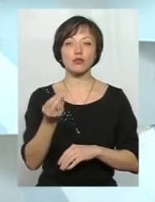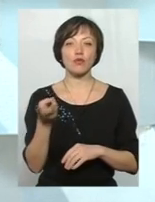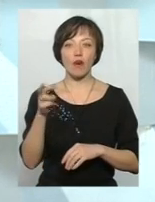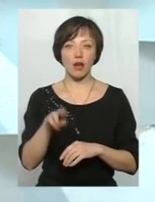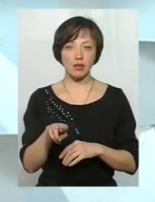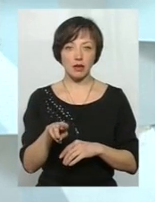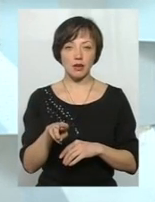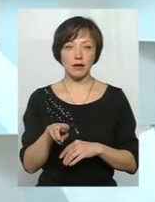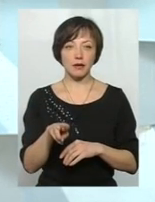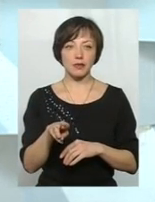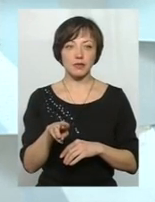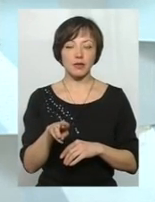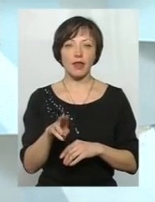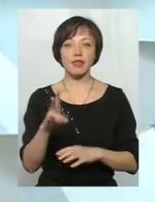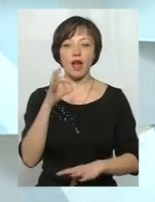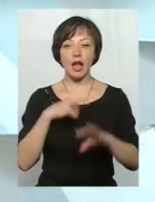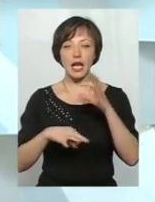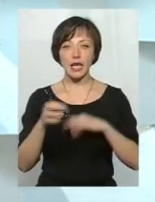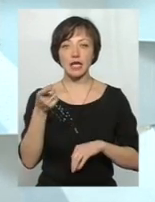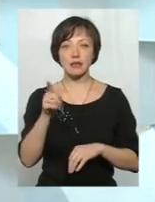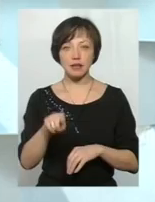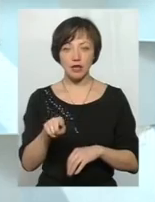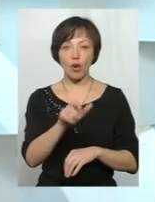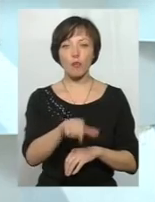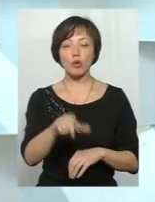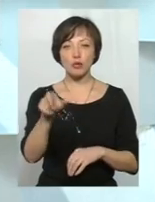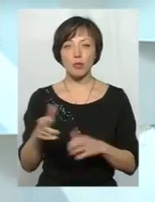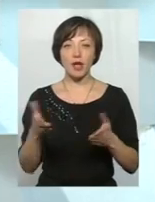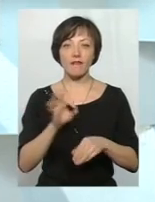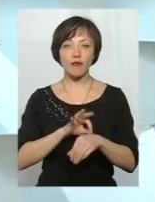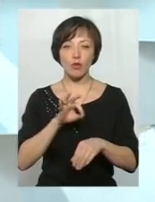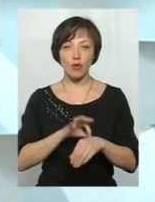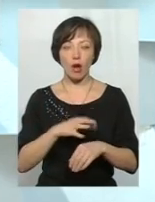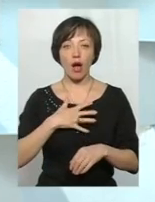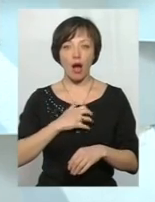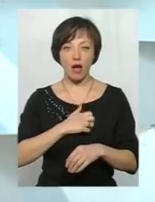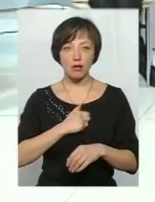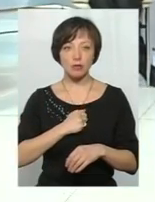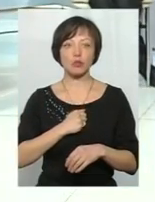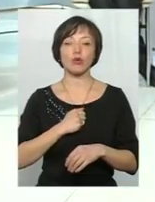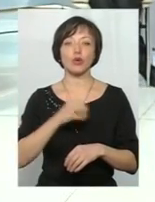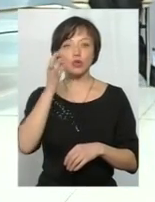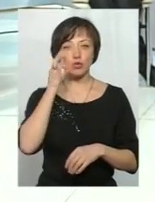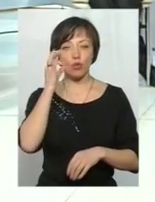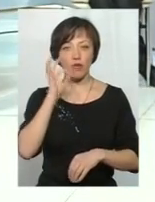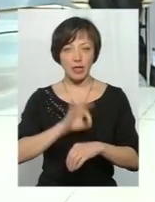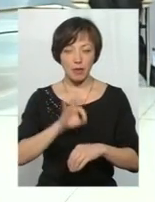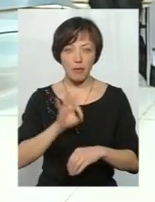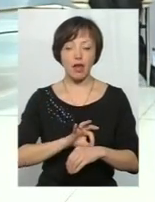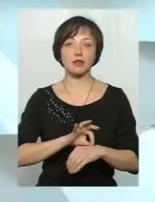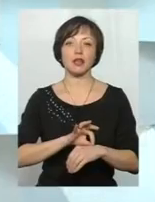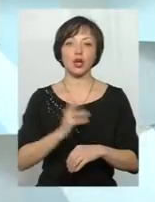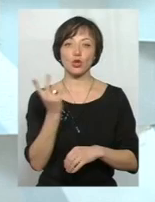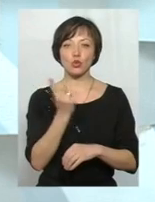на ліки тим особам, які хворіють на бронхіальну астму, цукровий